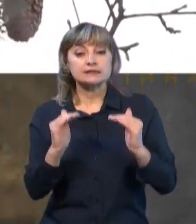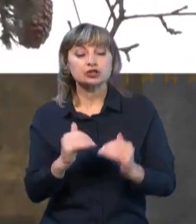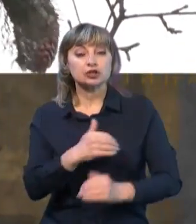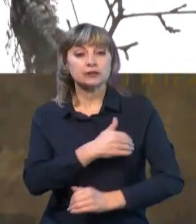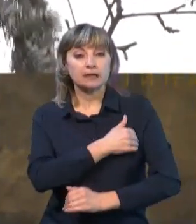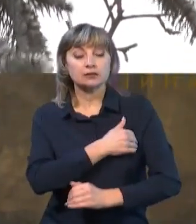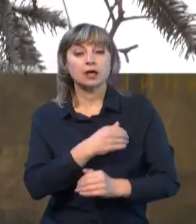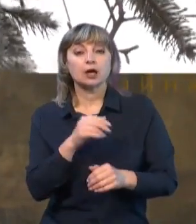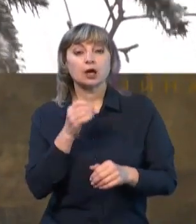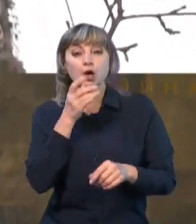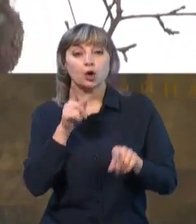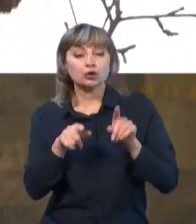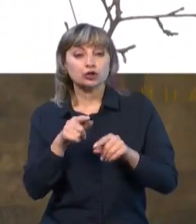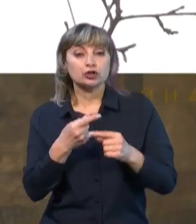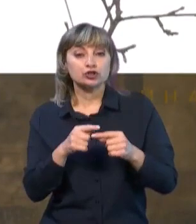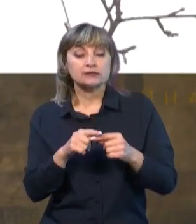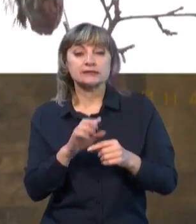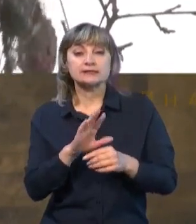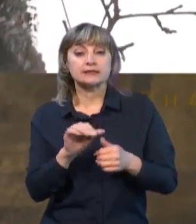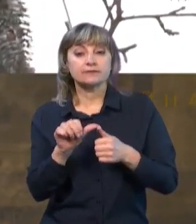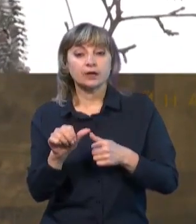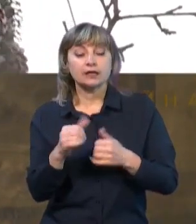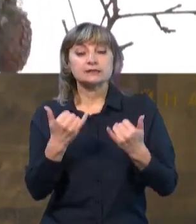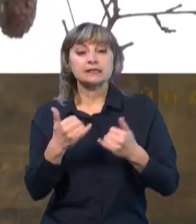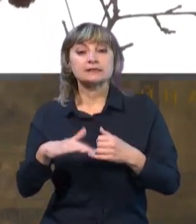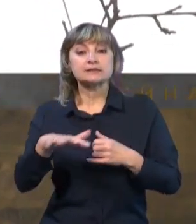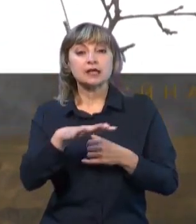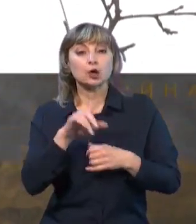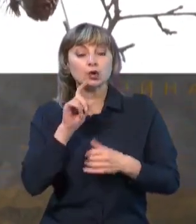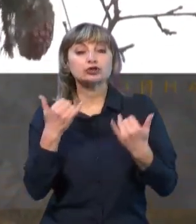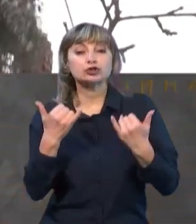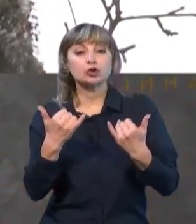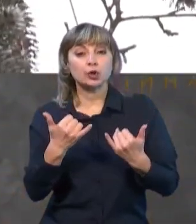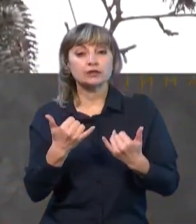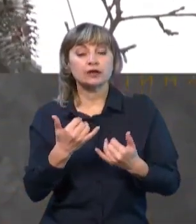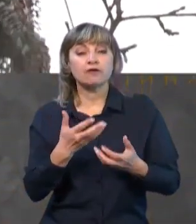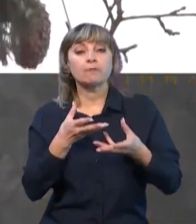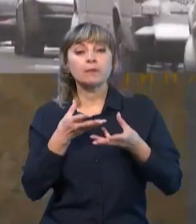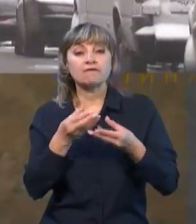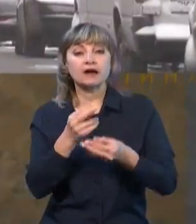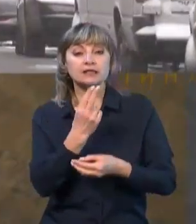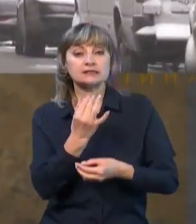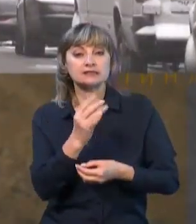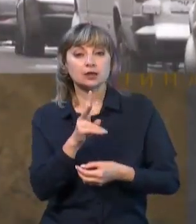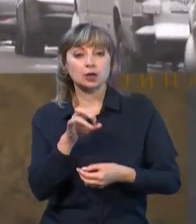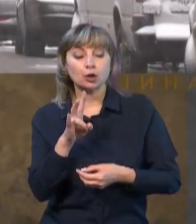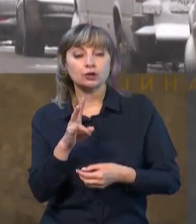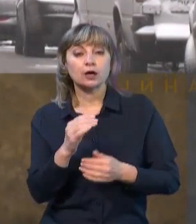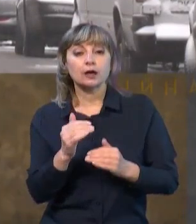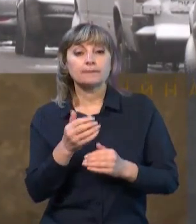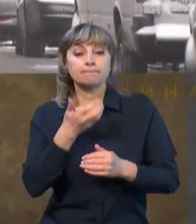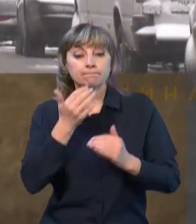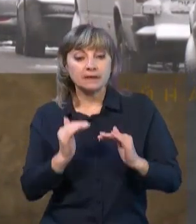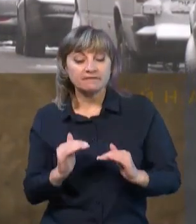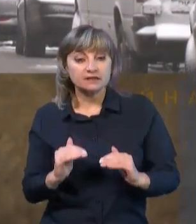зараз, якісь короткочасні, це абсолютно не виключає. Зараз на територію Кріну сьогодні в нас впливає циклон. Він прийшов із півдня,